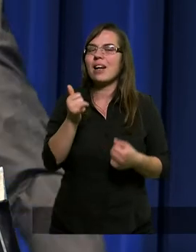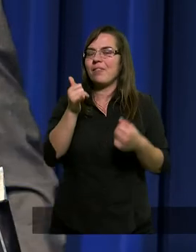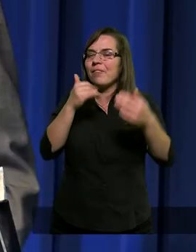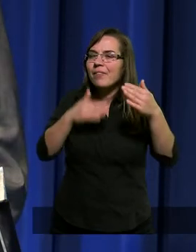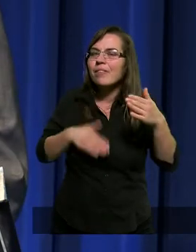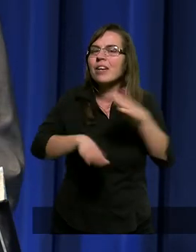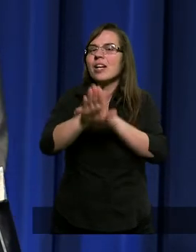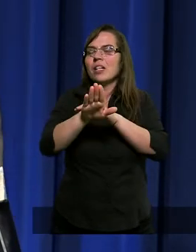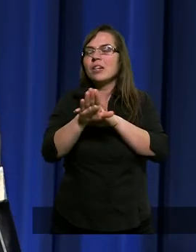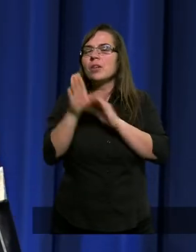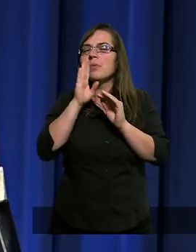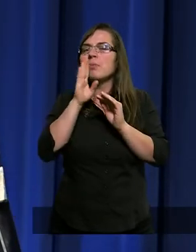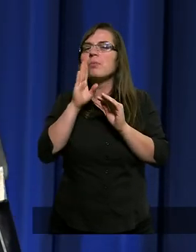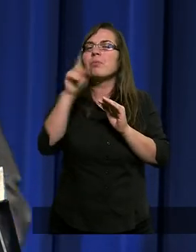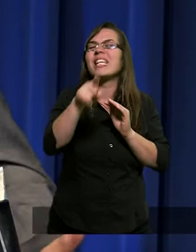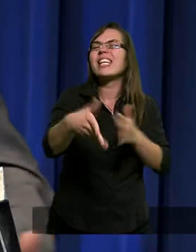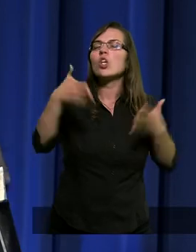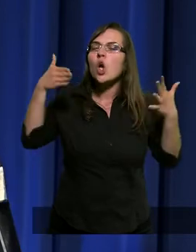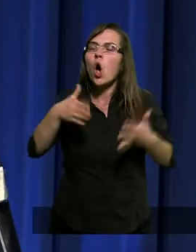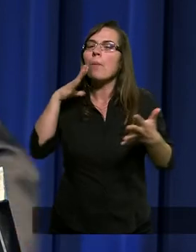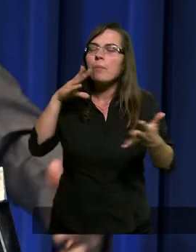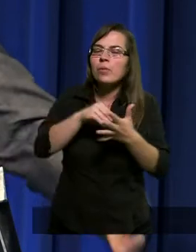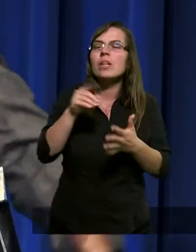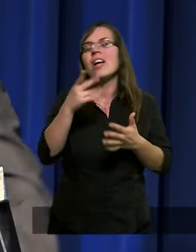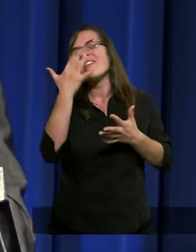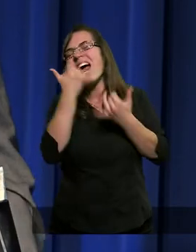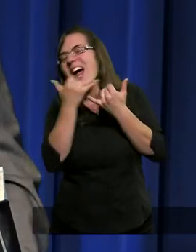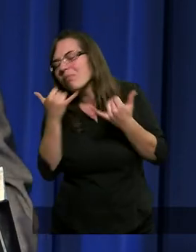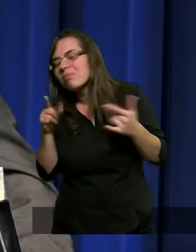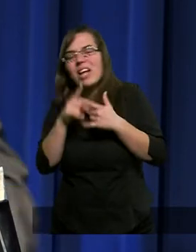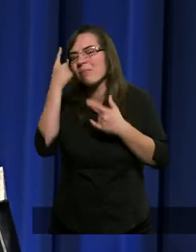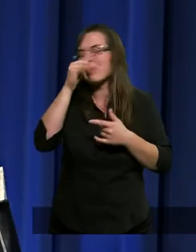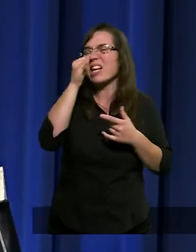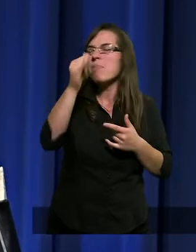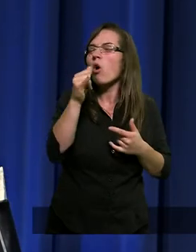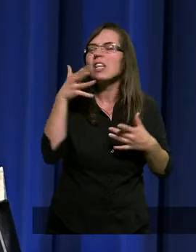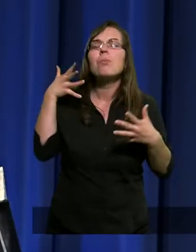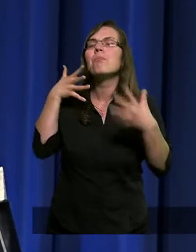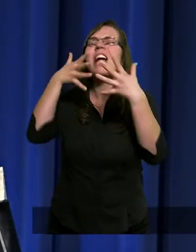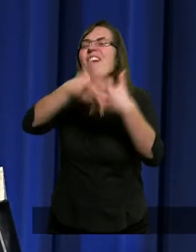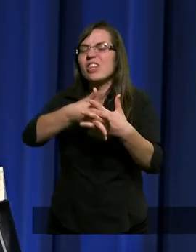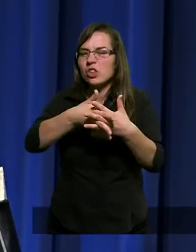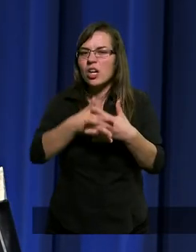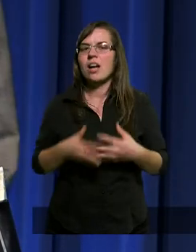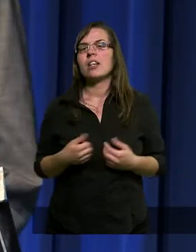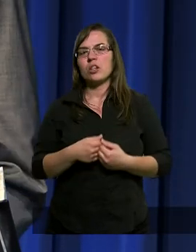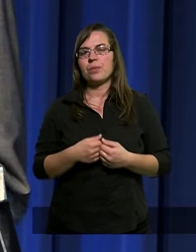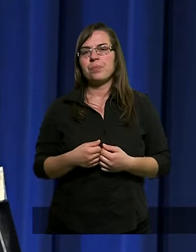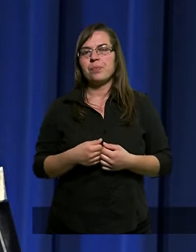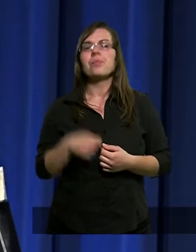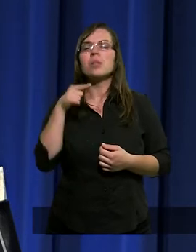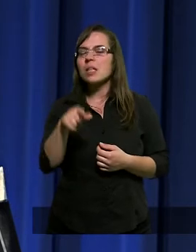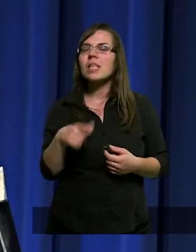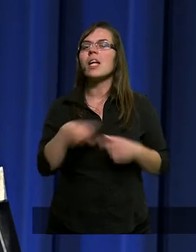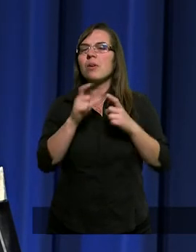jak wyjdzie z grobu i wiele innych myśli, które były przekazane. Więc walka